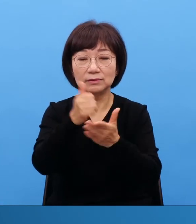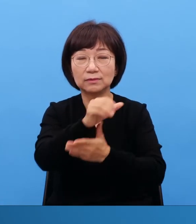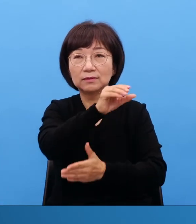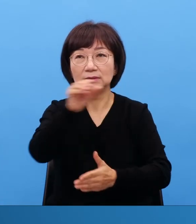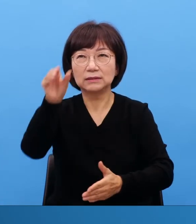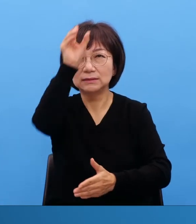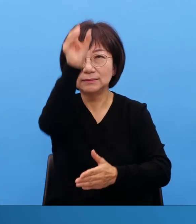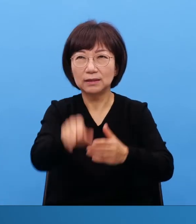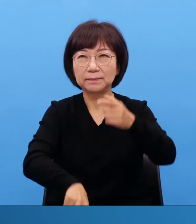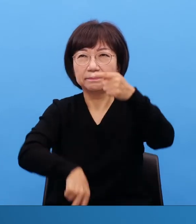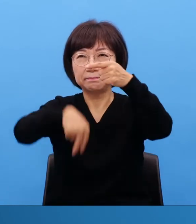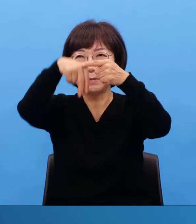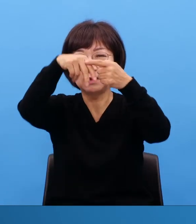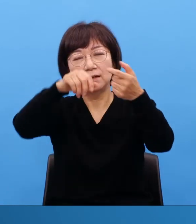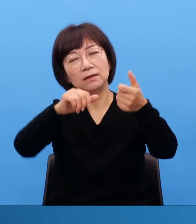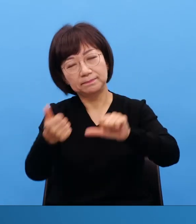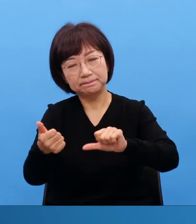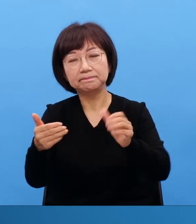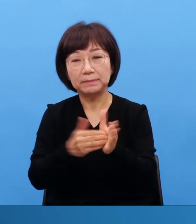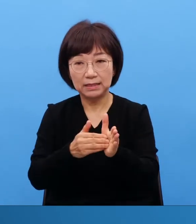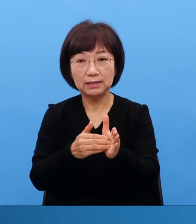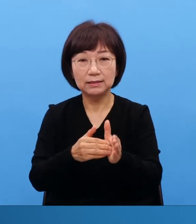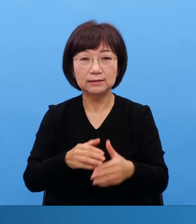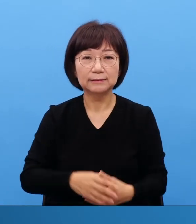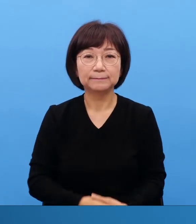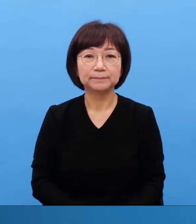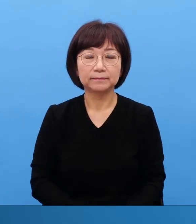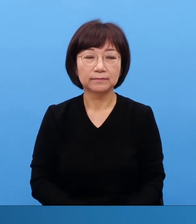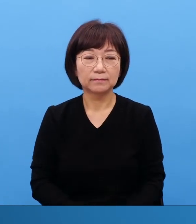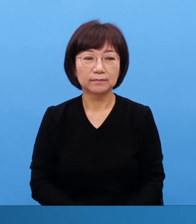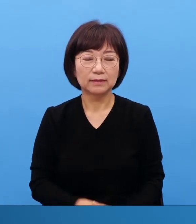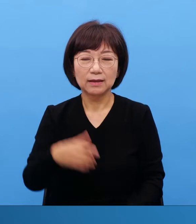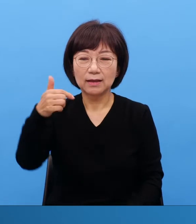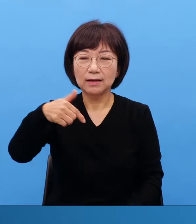우리 다 마신 거 쉽게 말하면 다 가론 유다야